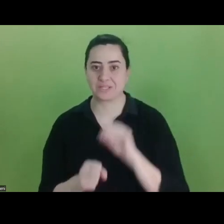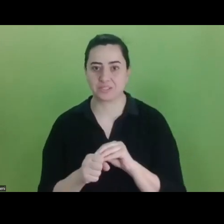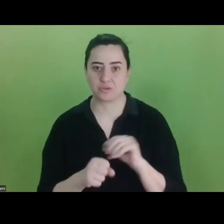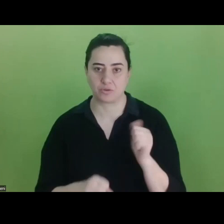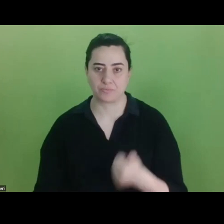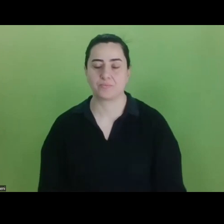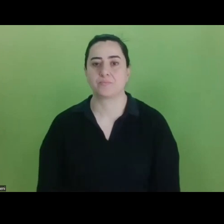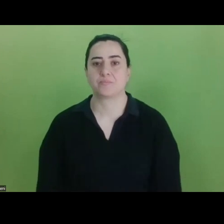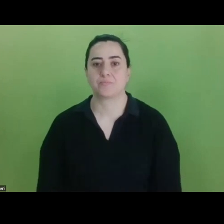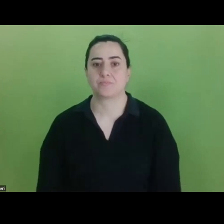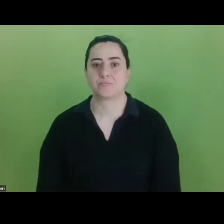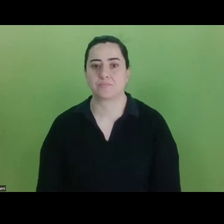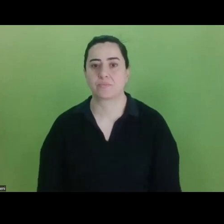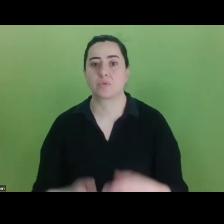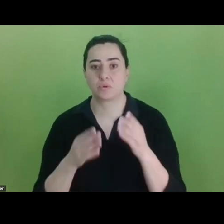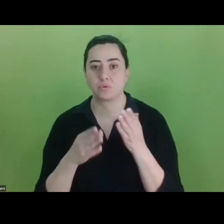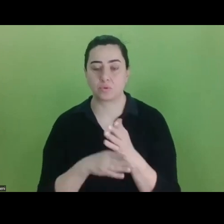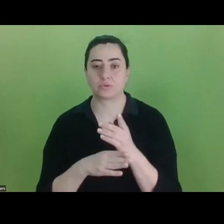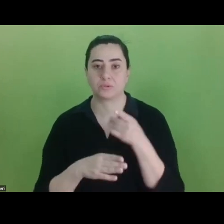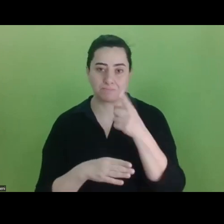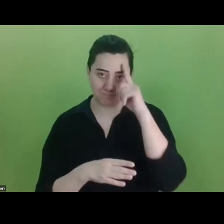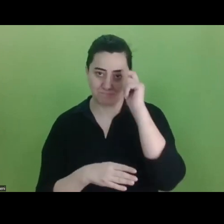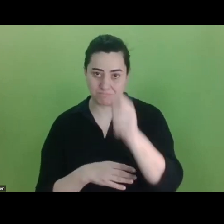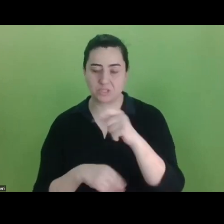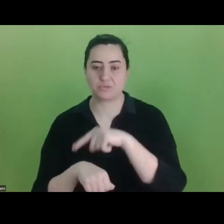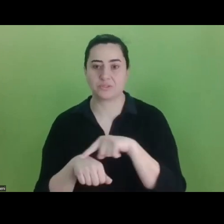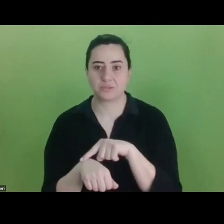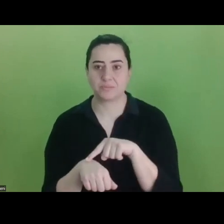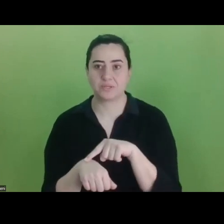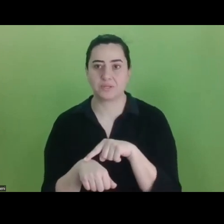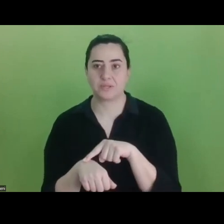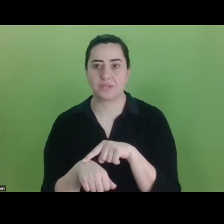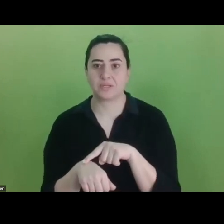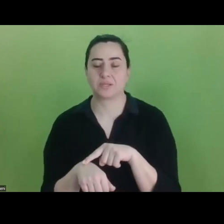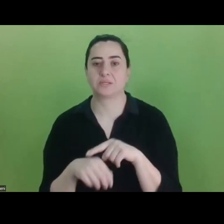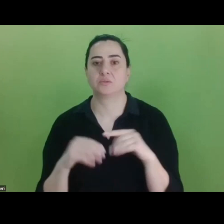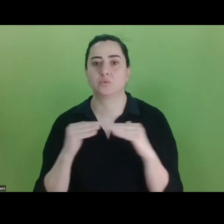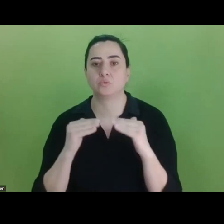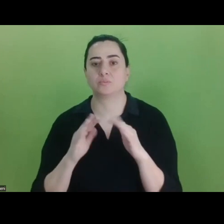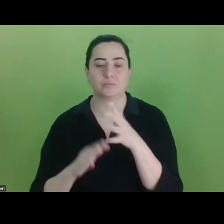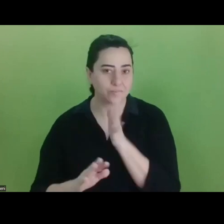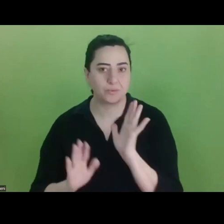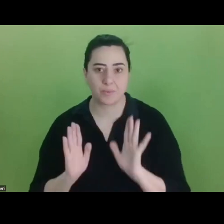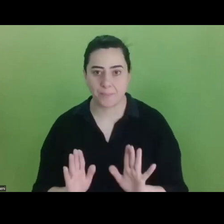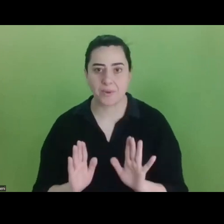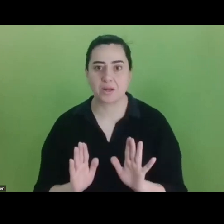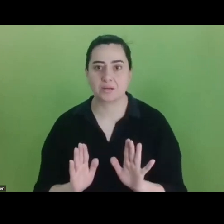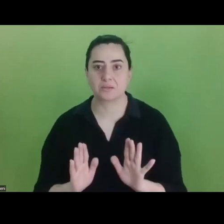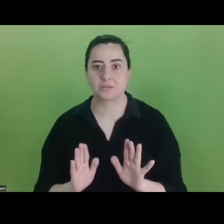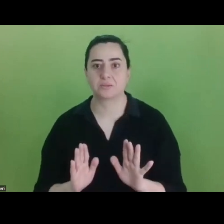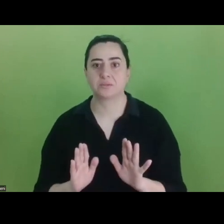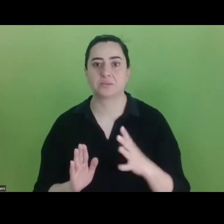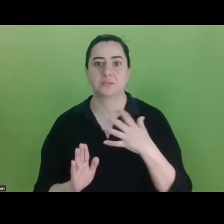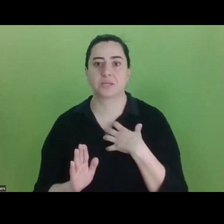sorduğumuz sorular. Doğrudan başvuru sürecinizi etkiliyor diyemem. Fakat ne kadar detaylı bilgi kendinizle ilgili